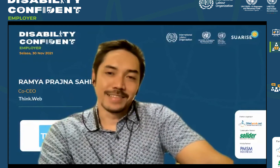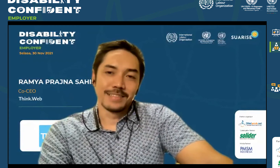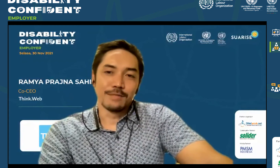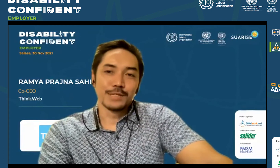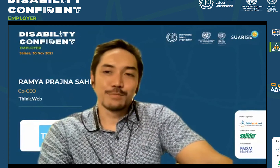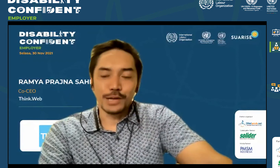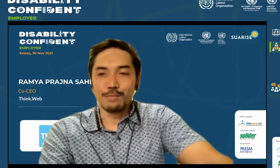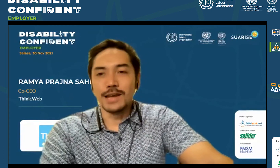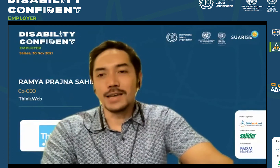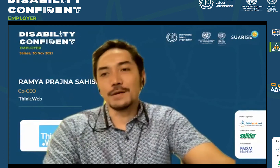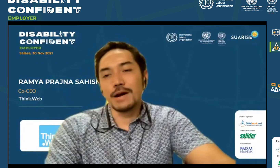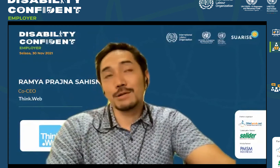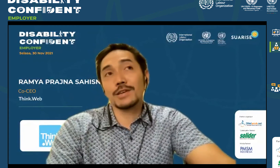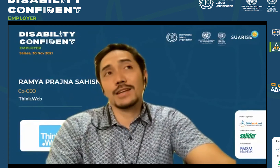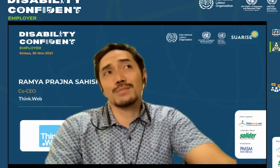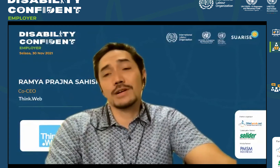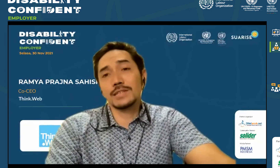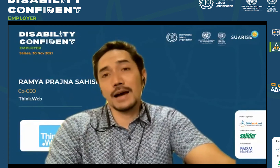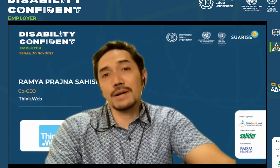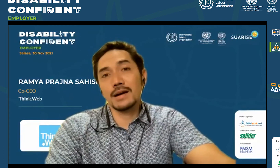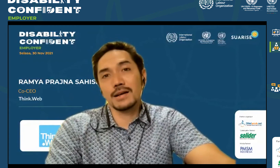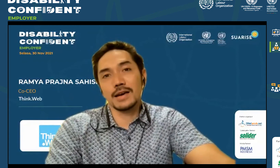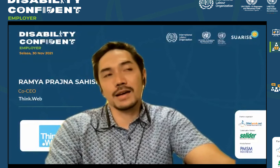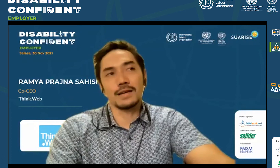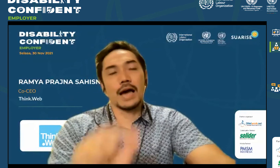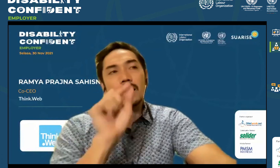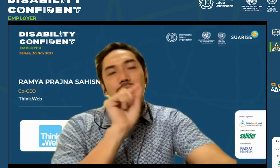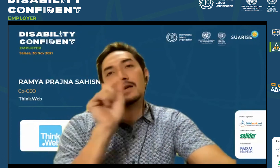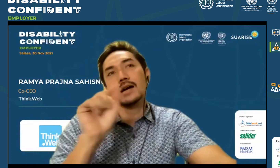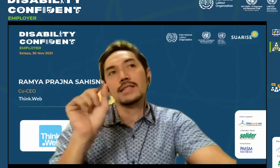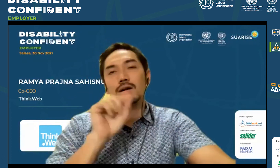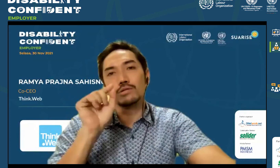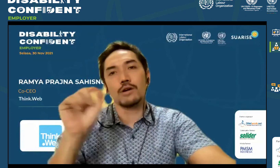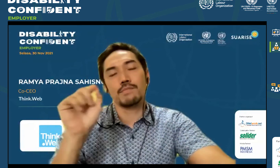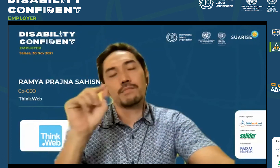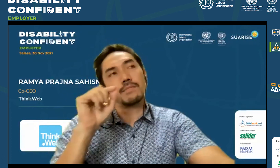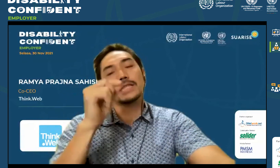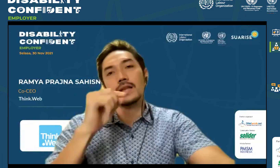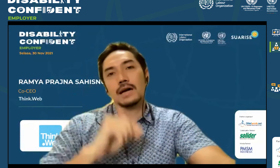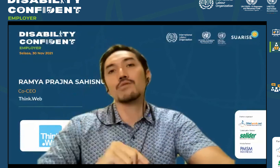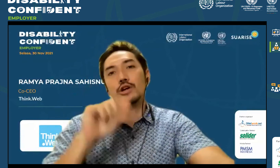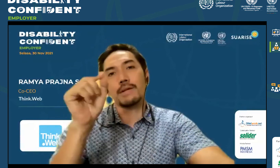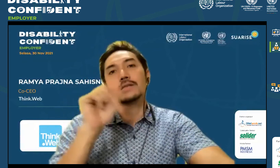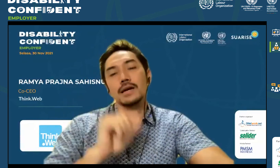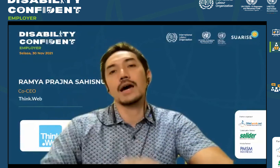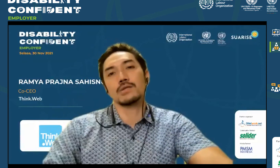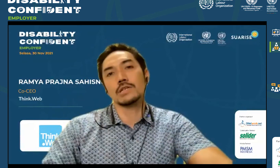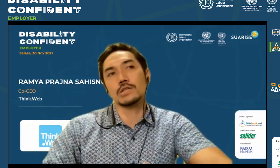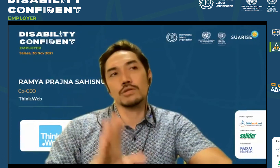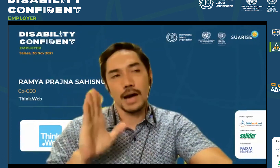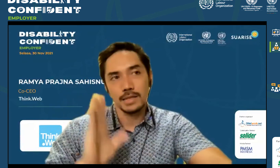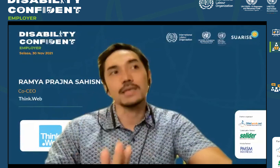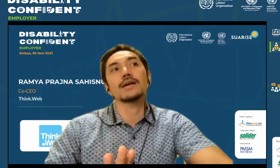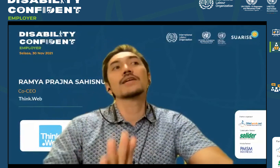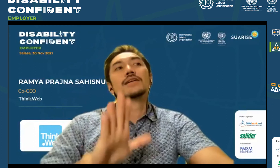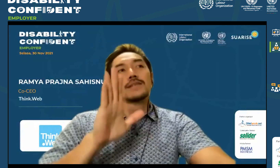oke terus semua dibedain gimana maksudnya kan semuanya sama ya artinya kan tanggung jawab detail tanggung jawab aja yang diatur